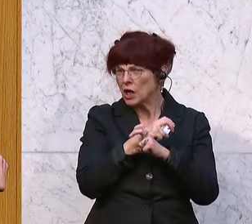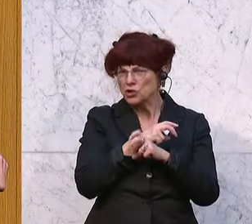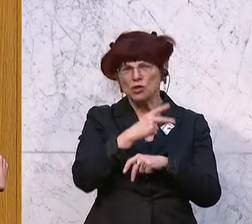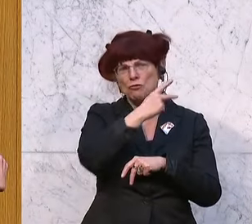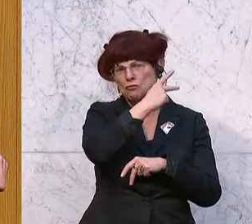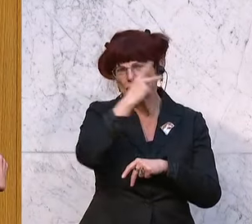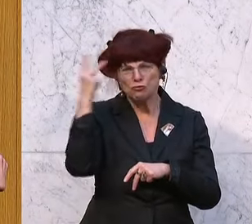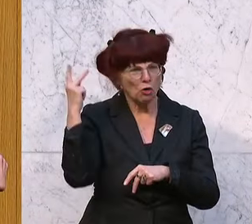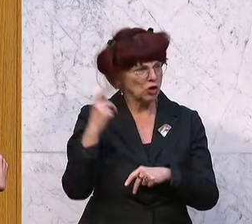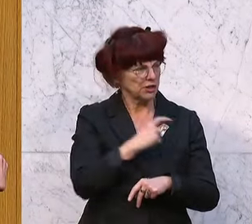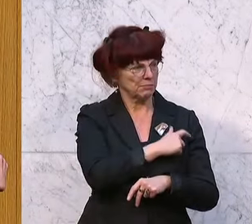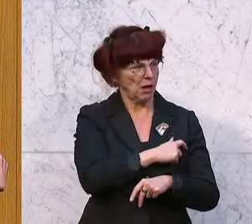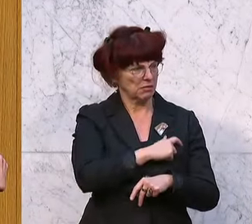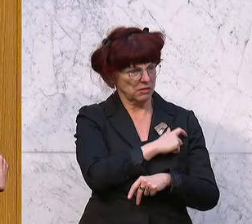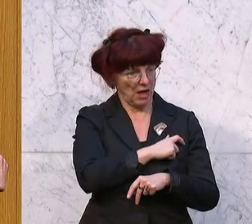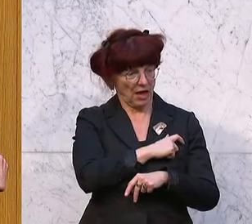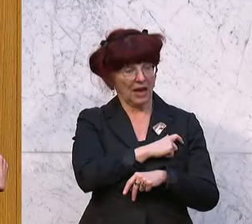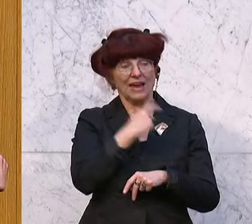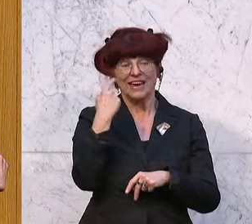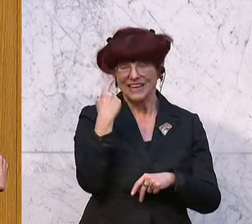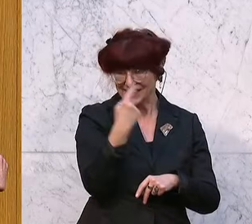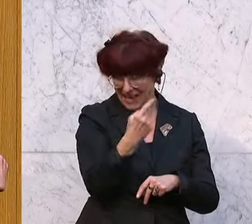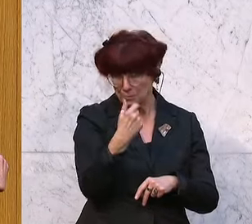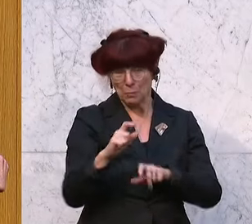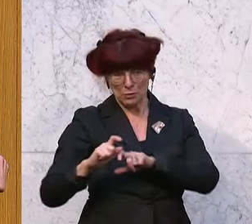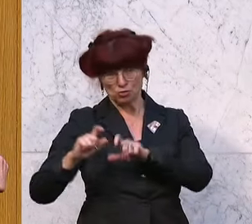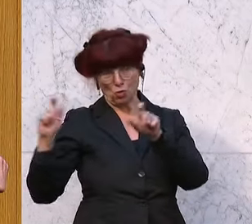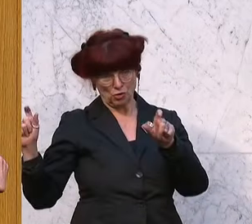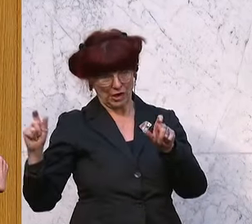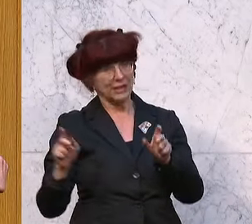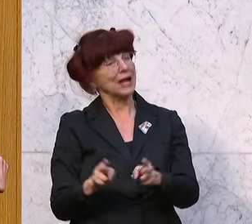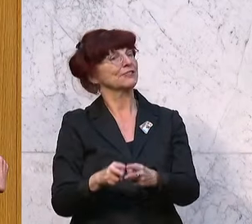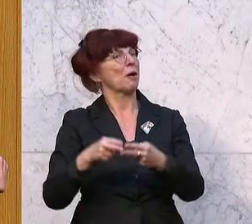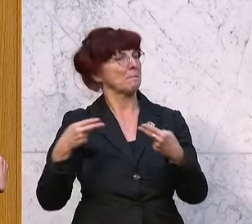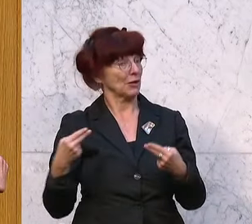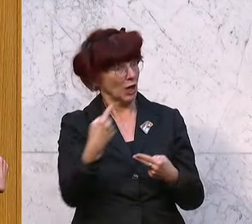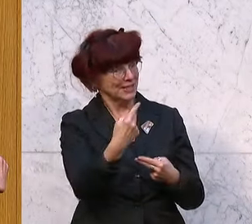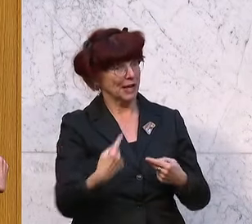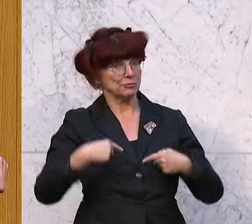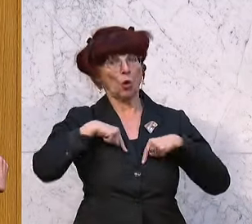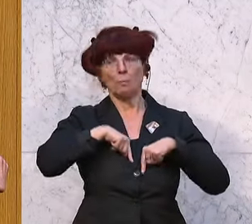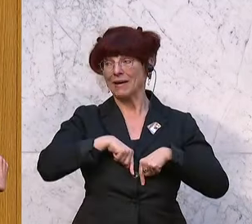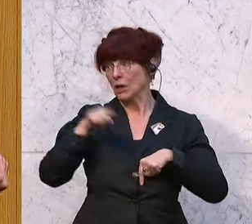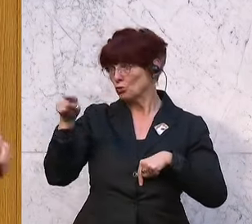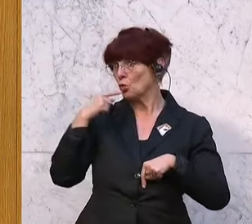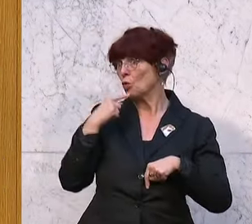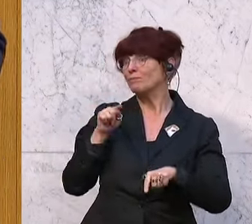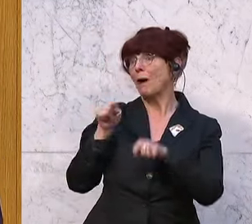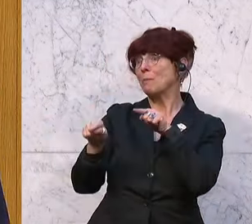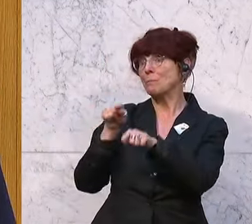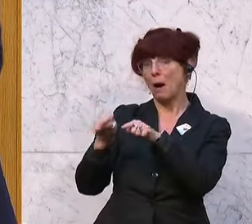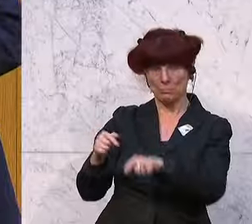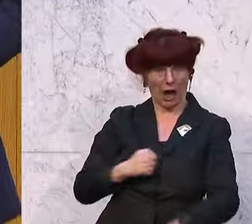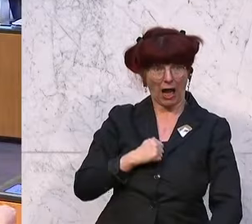deren Obmann Sie sind, als Verband, als Beschuldigter geführt wird, weil man da immer so großspurig in Richtung Graz herumredet. Ich erwähne das nur